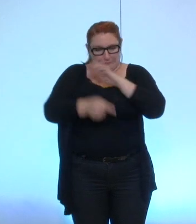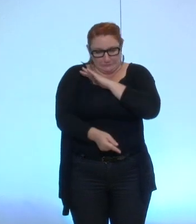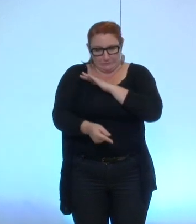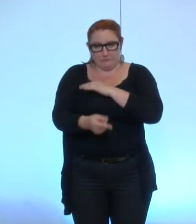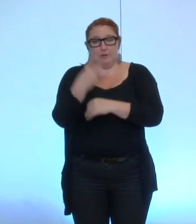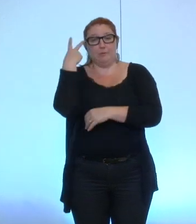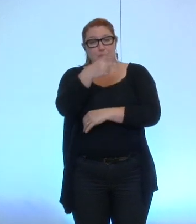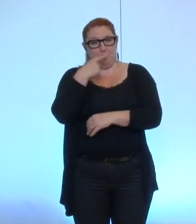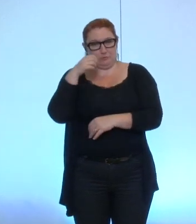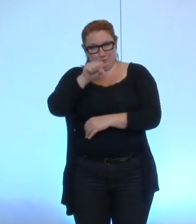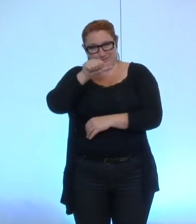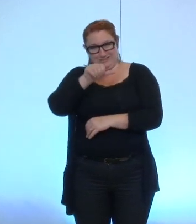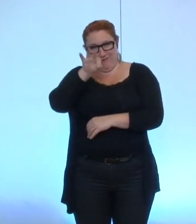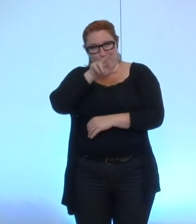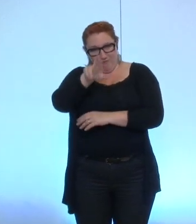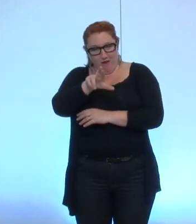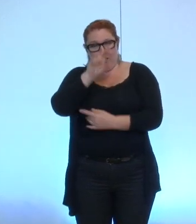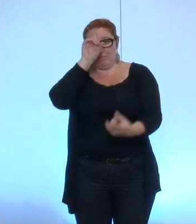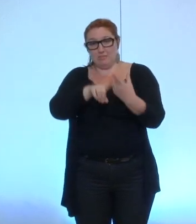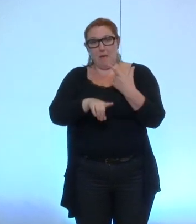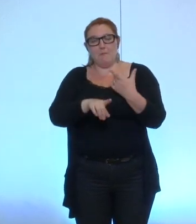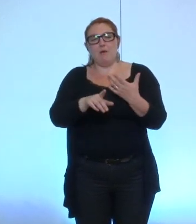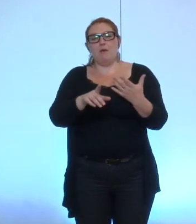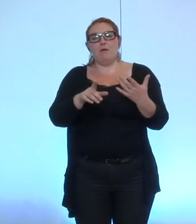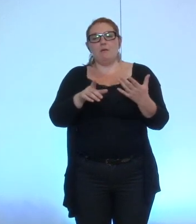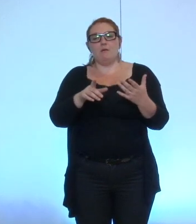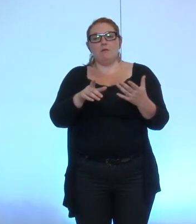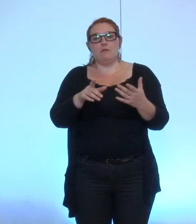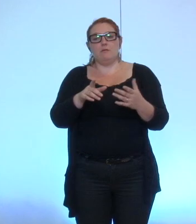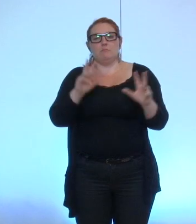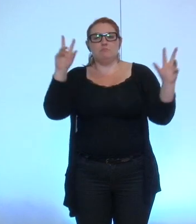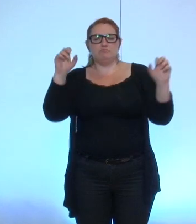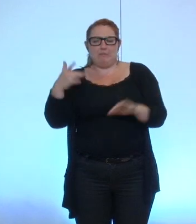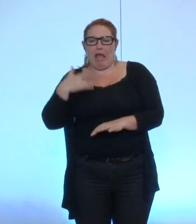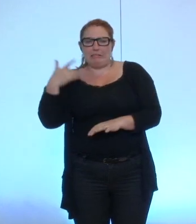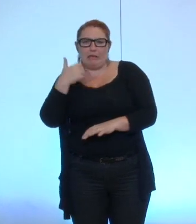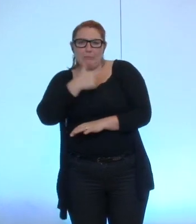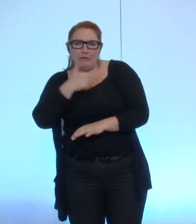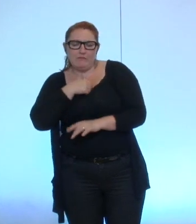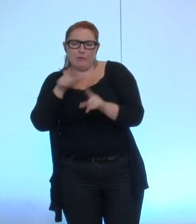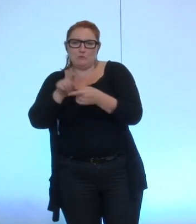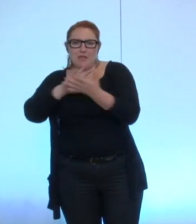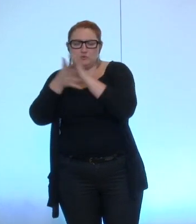de monsieur Safar portant sur une déclaration d'intérêts privés et associatifs des élus